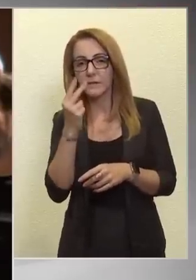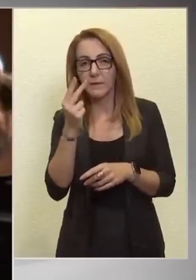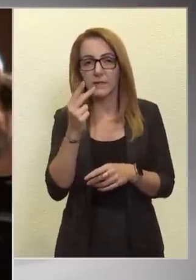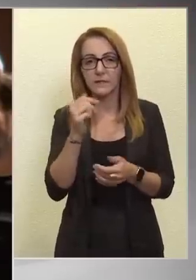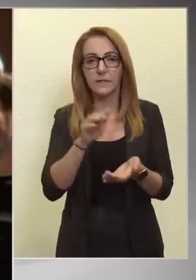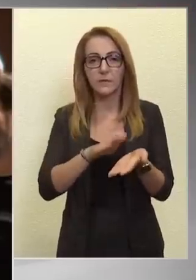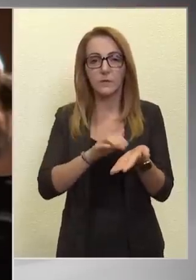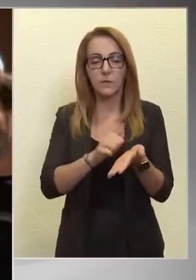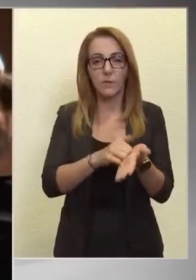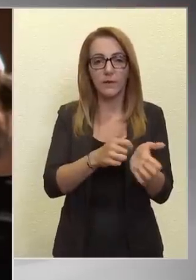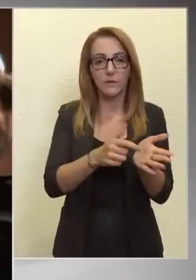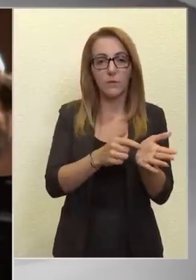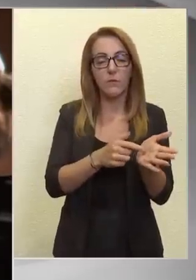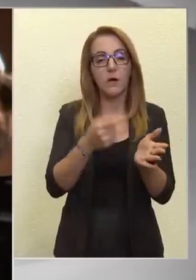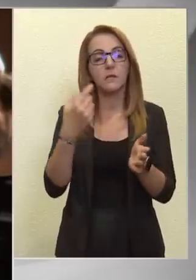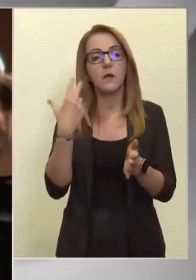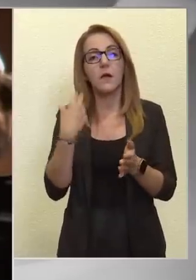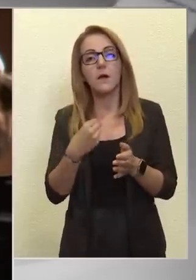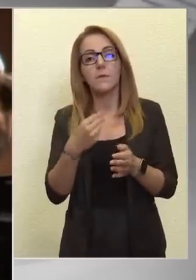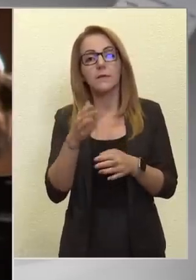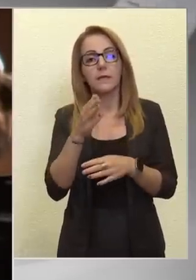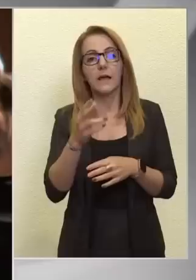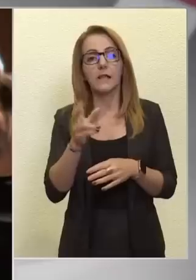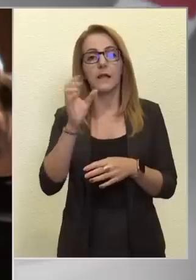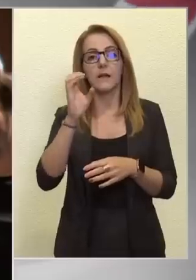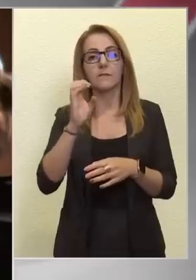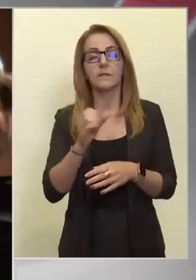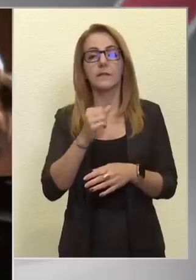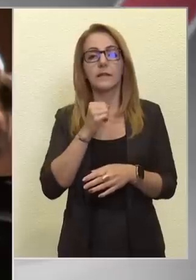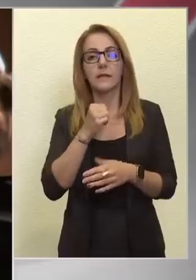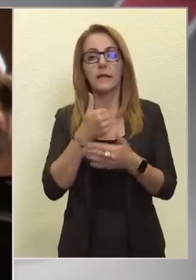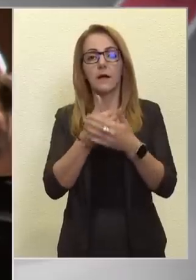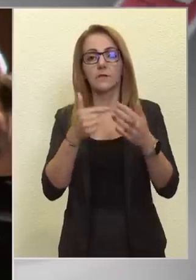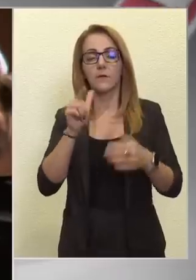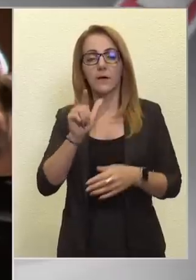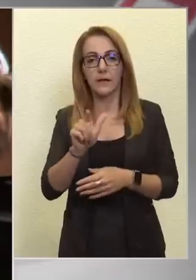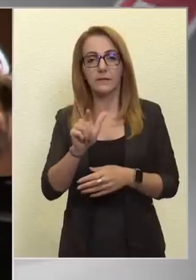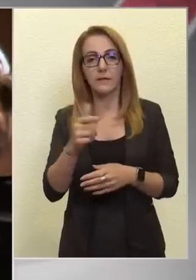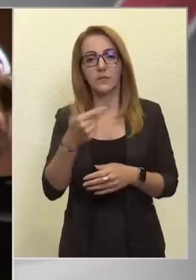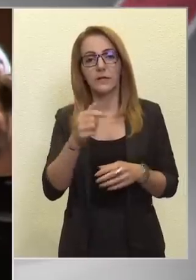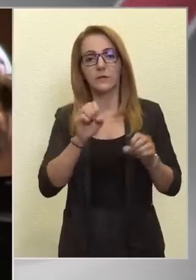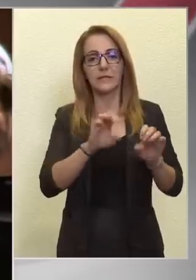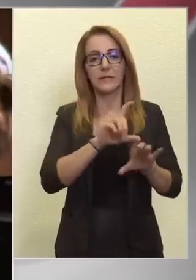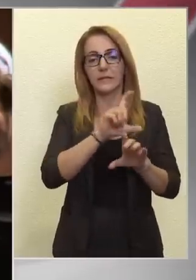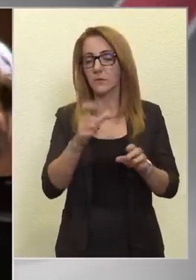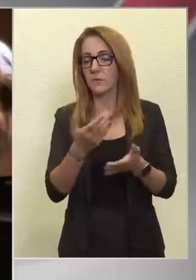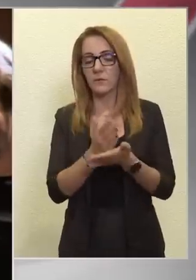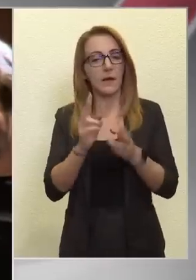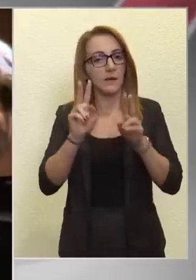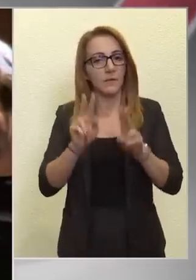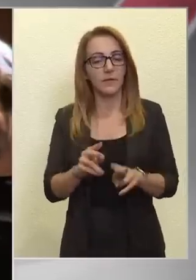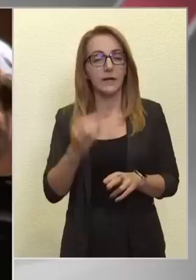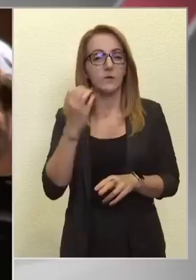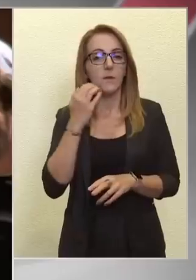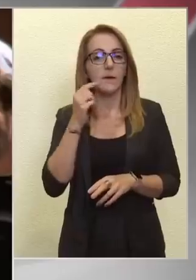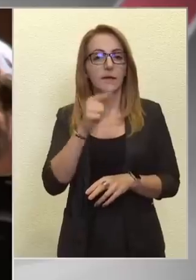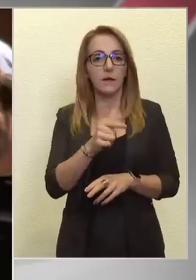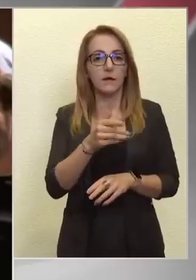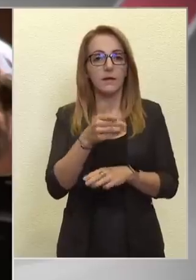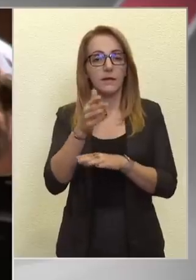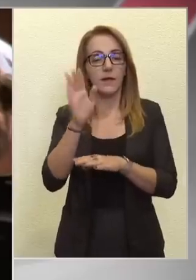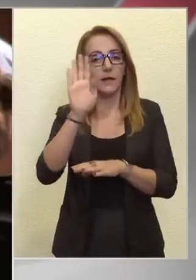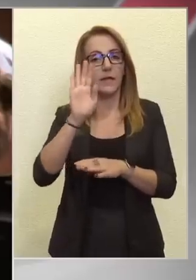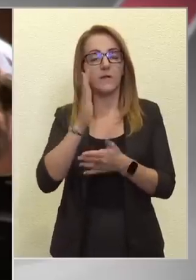dokumentum, a brit irányjelv, a CG62-es irányjelv, az már nem hatályos 2019 óta, az amerikai irányjelv pedig